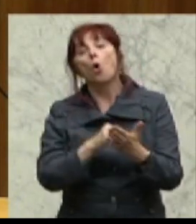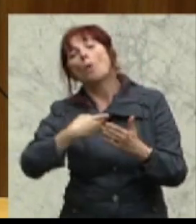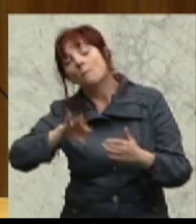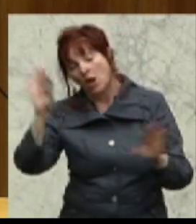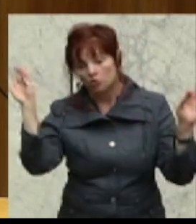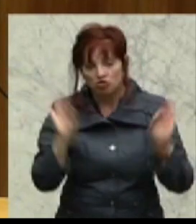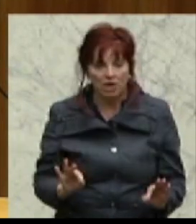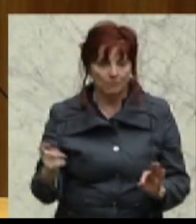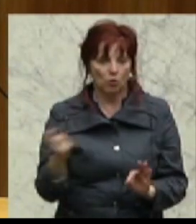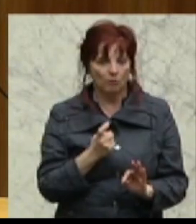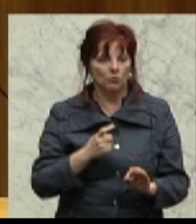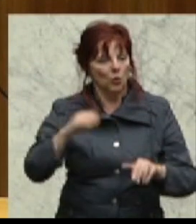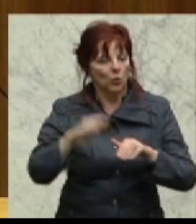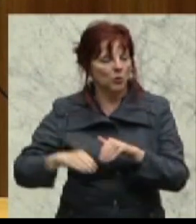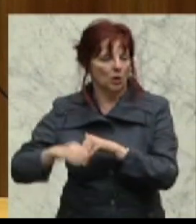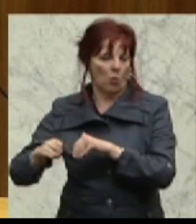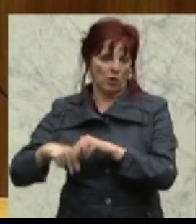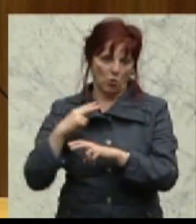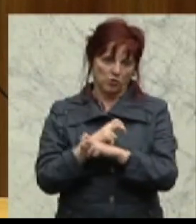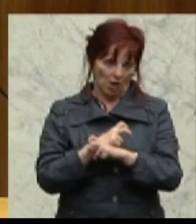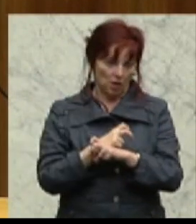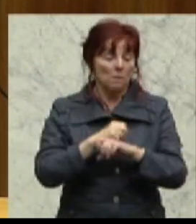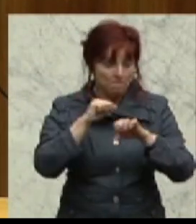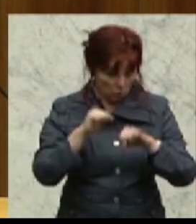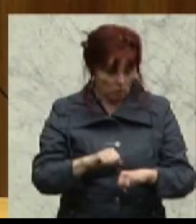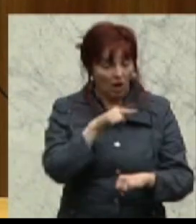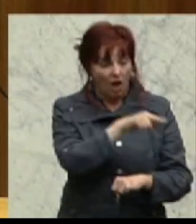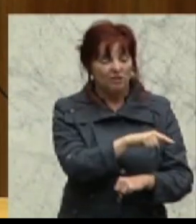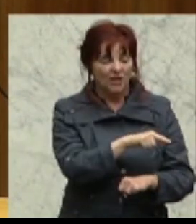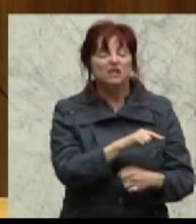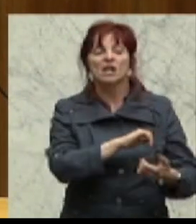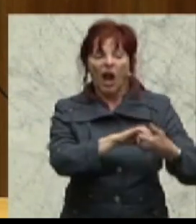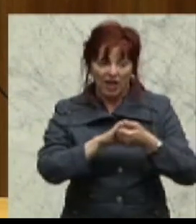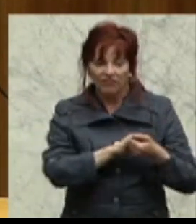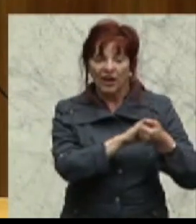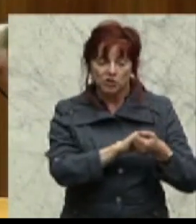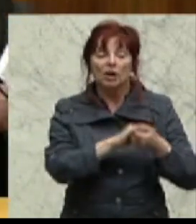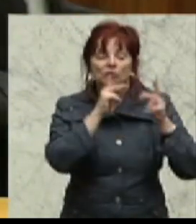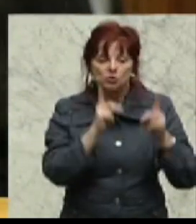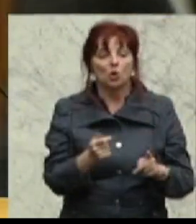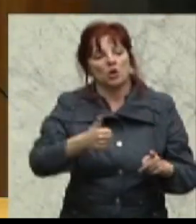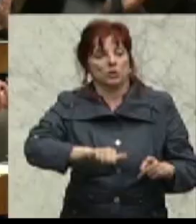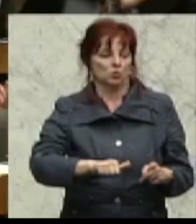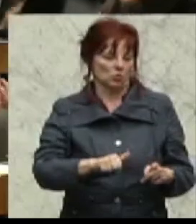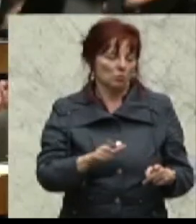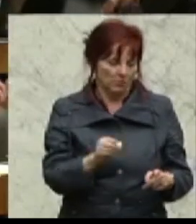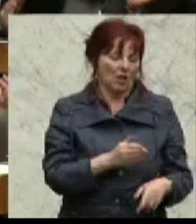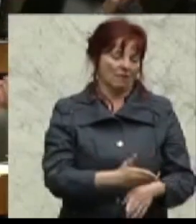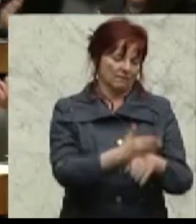Österreich kommt. Das wäre meines Erachtens ein wertvoller Beitrag der Gewerkschaft, der hier zu leisten wäre. Vielen Dank. Applaus